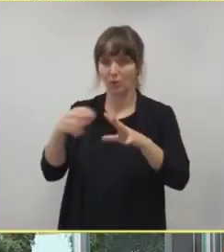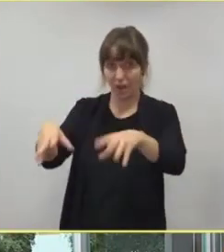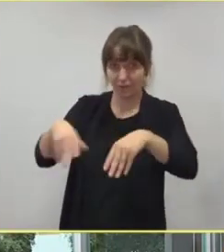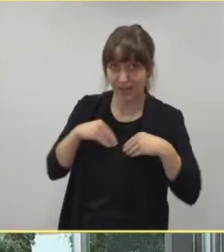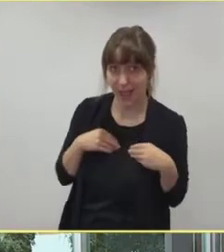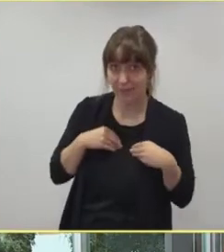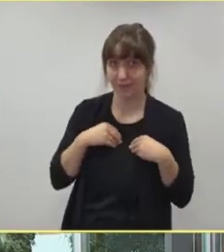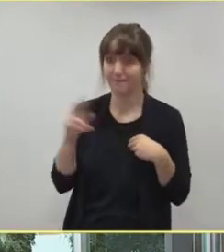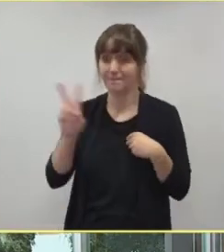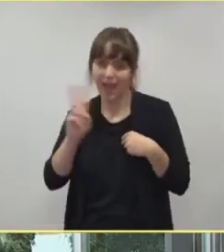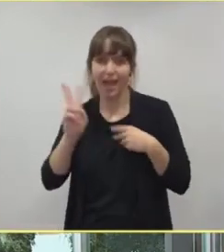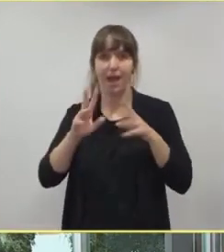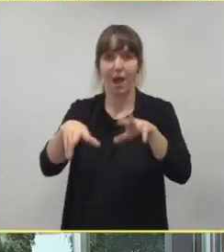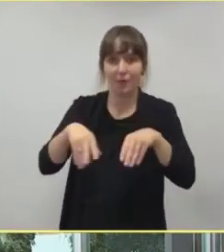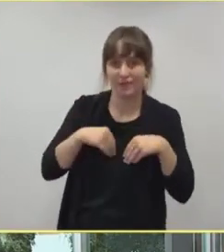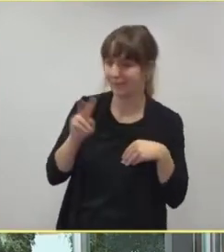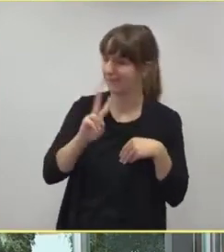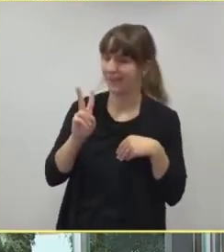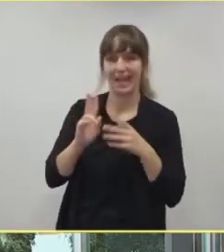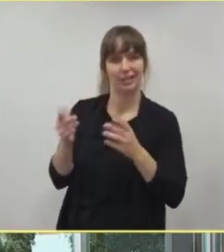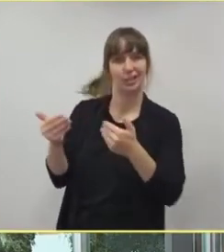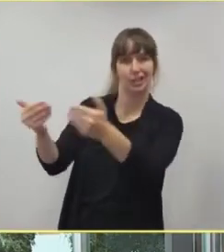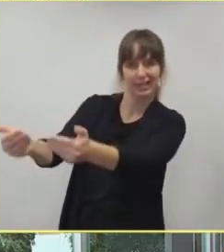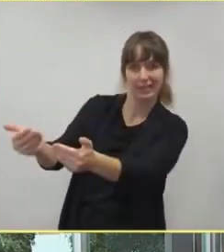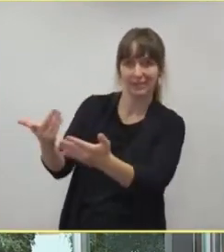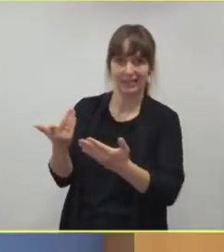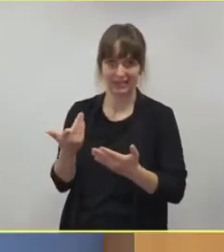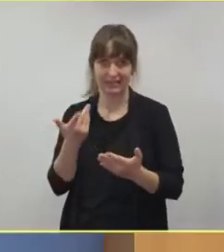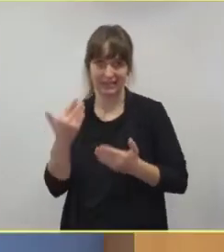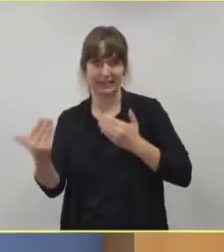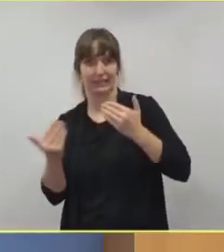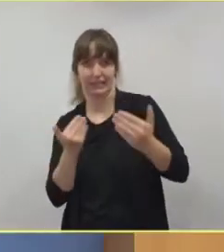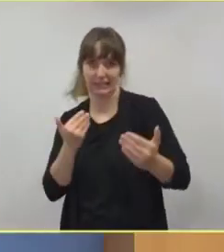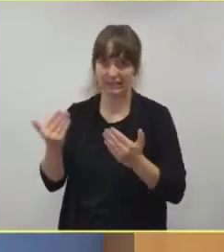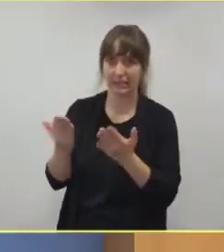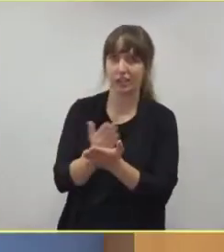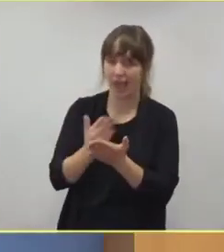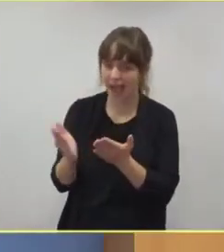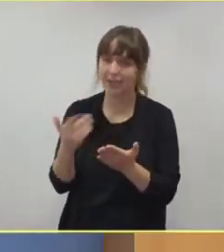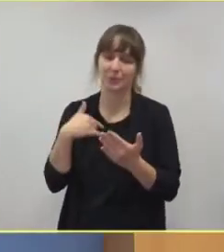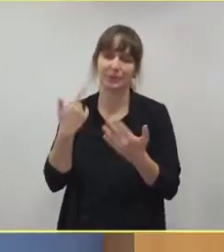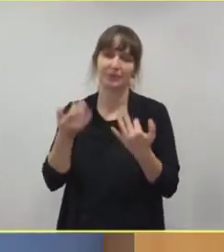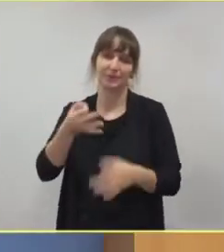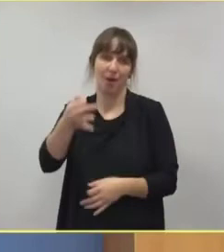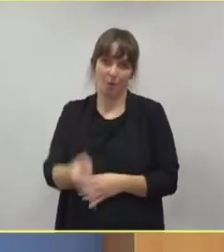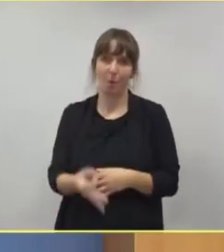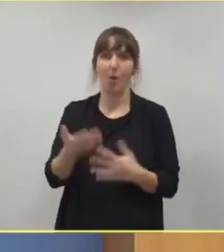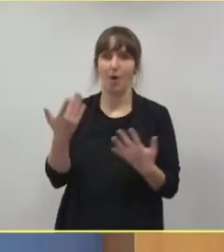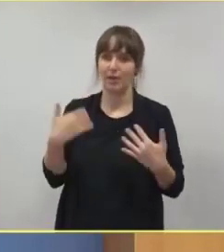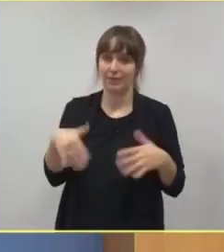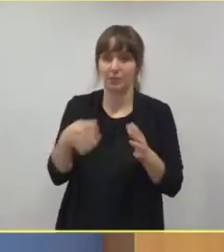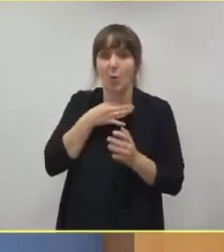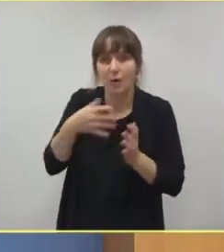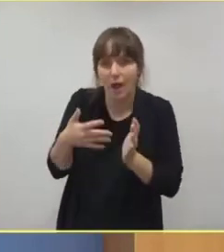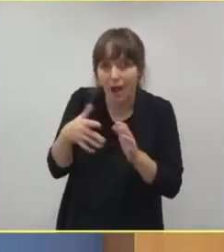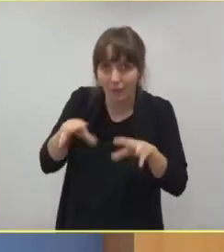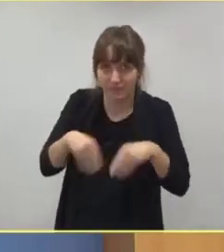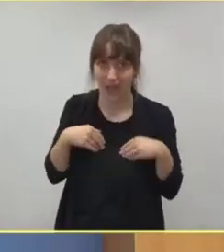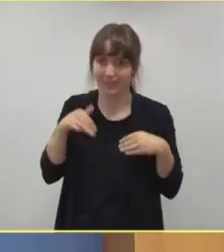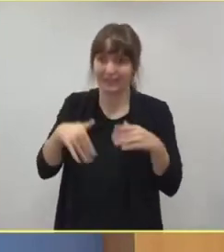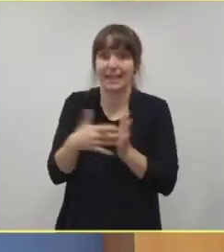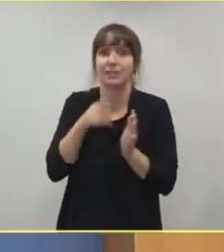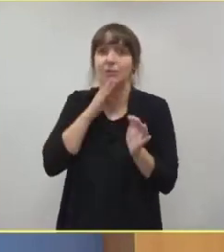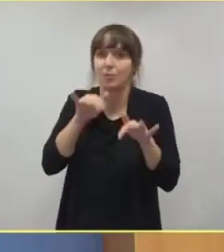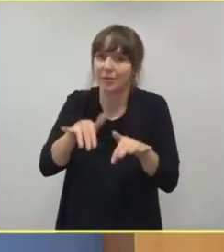Und da ist es zurzeit etwas mühsam, immer wieder diese Testungen auch vor Ort in den entsprechenden Notaufnahmen verfügbar zu haben.